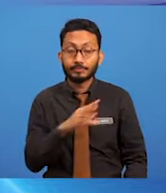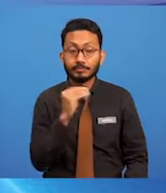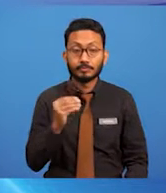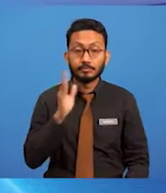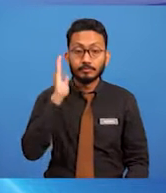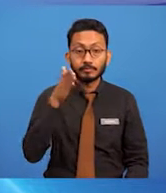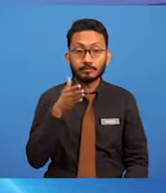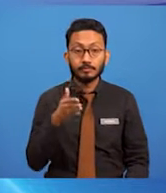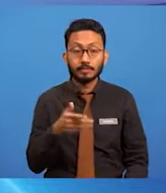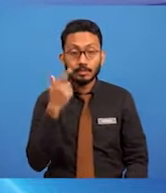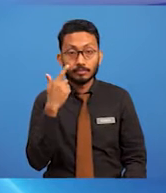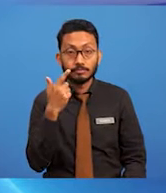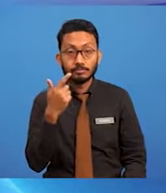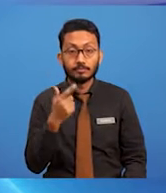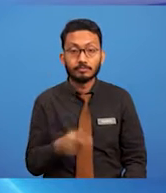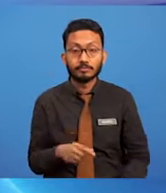berpetak-petak.